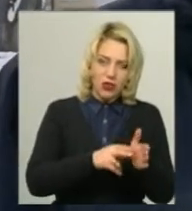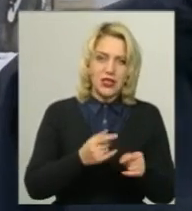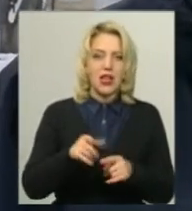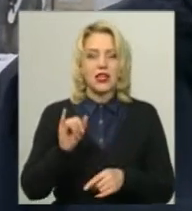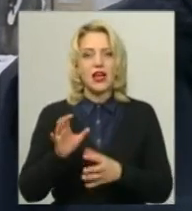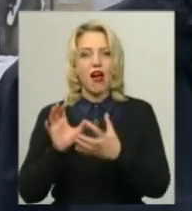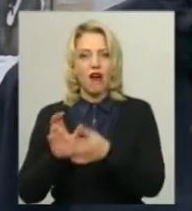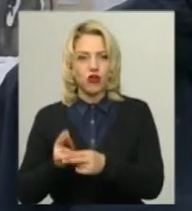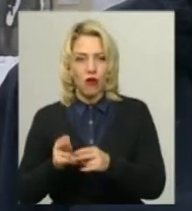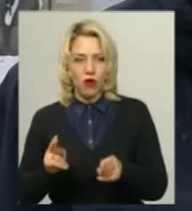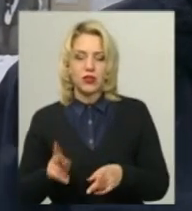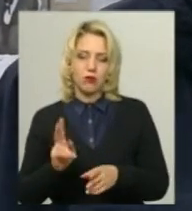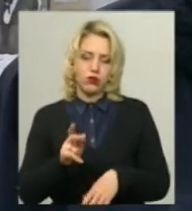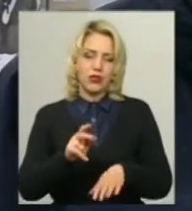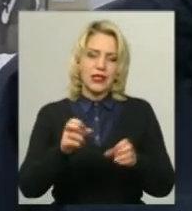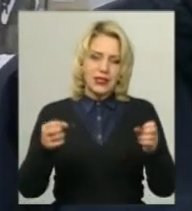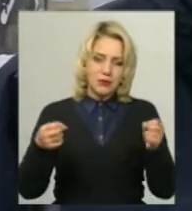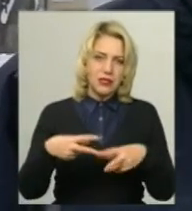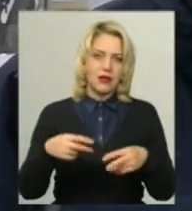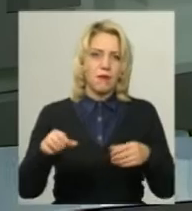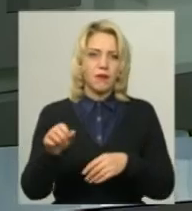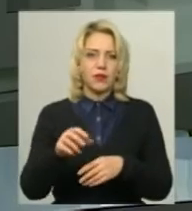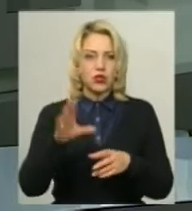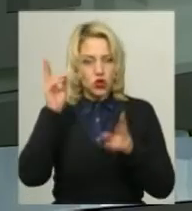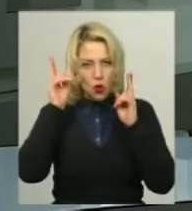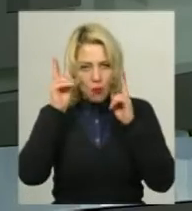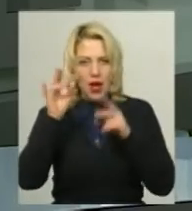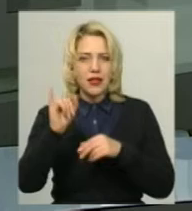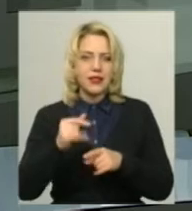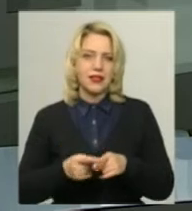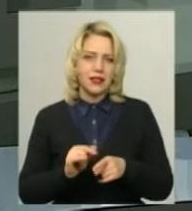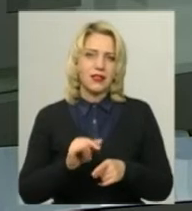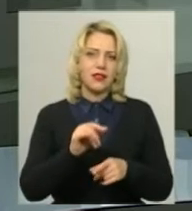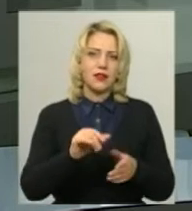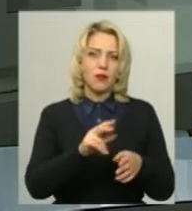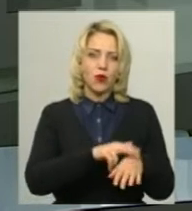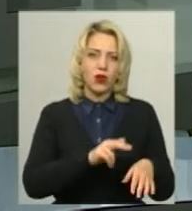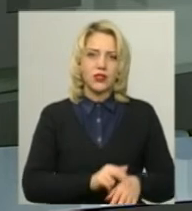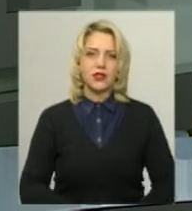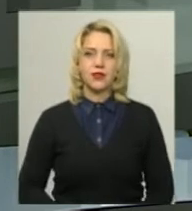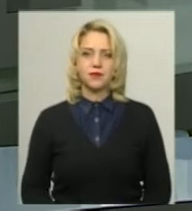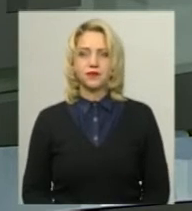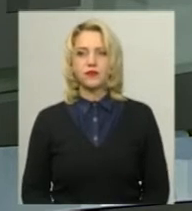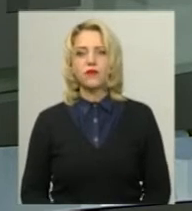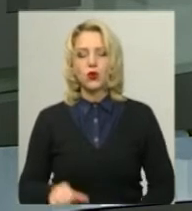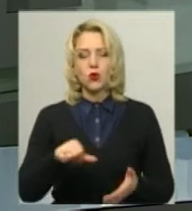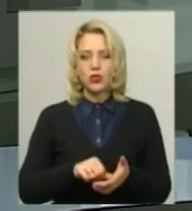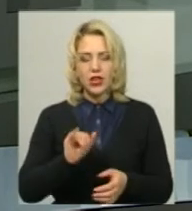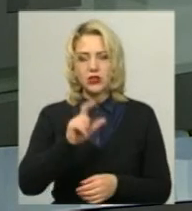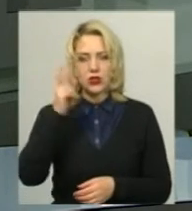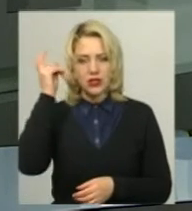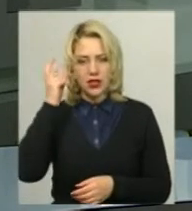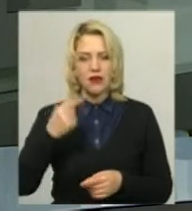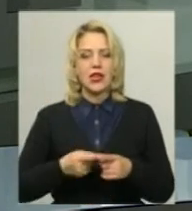патрулювання поліцейських разом з собаками, спеціалізованими собаками. Учасник з Києва Дмитро Телевний став переможцем першого